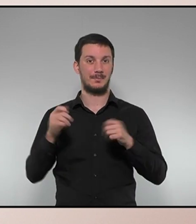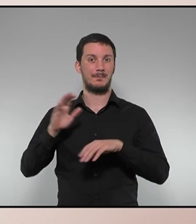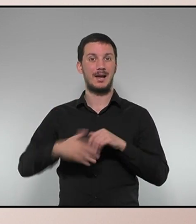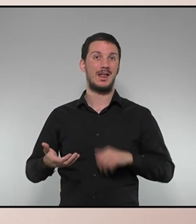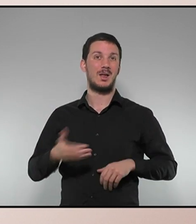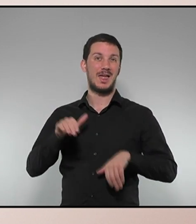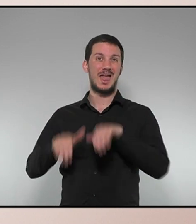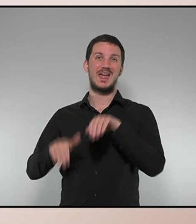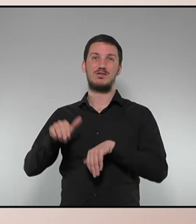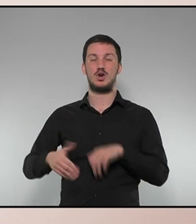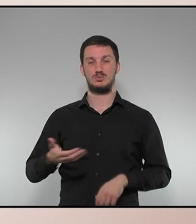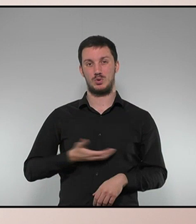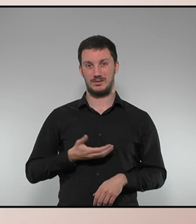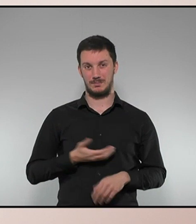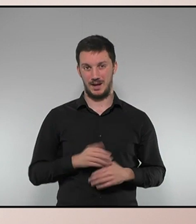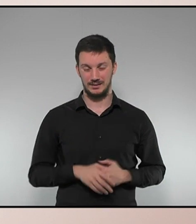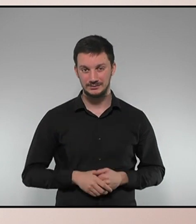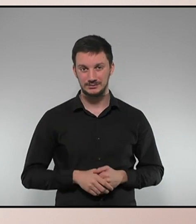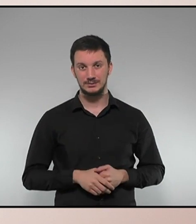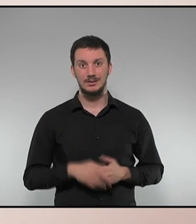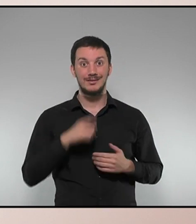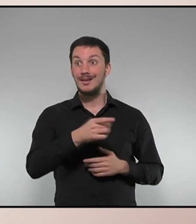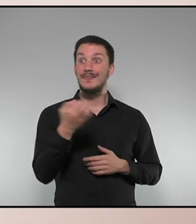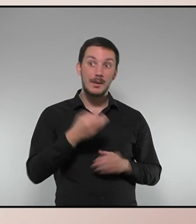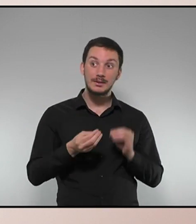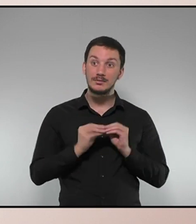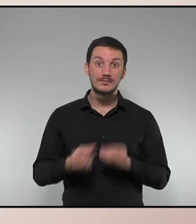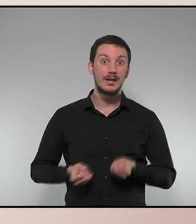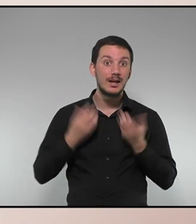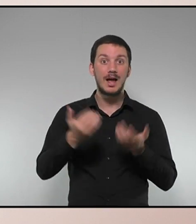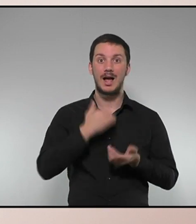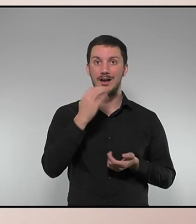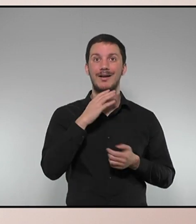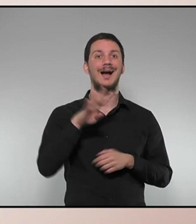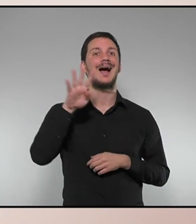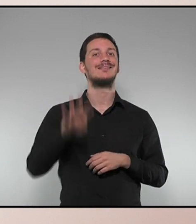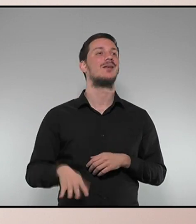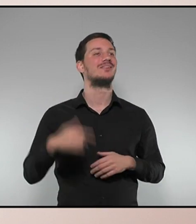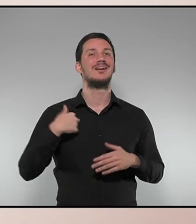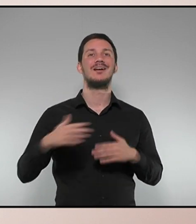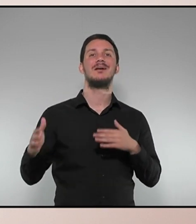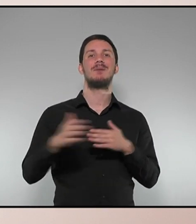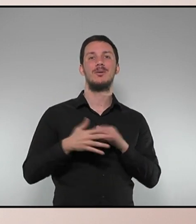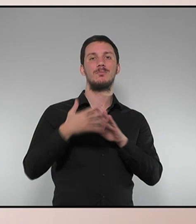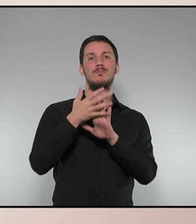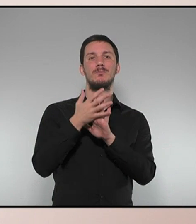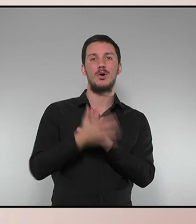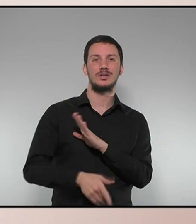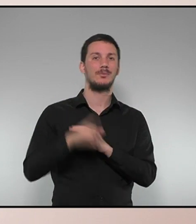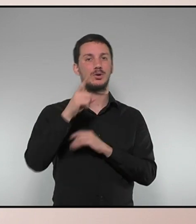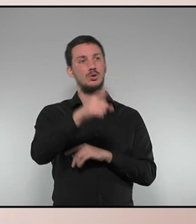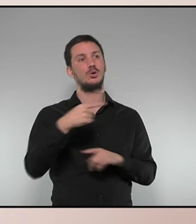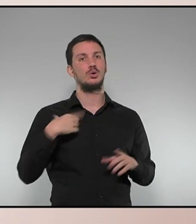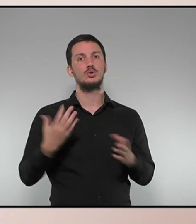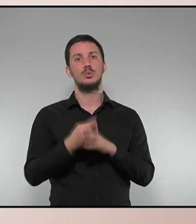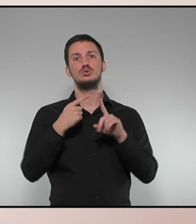Per això, president, arribats a aquest punt vostès han de reaccionar. que Catalunya no pot quedar aturada segrestada pel bloquet de Junts i